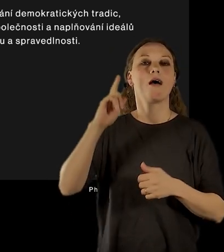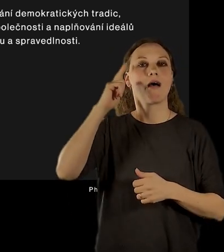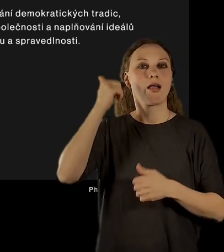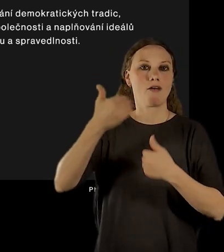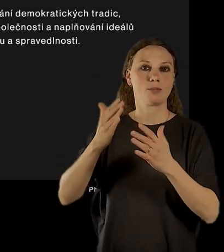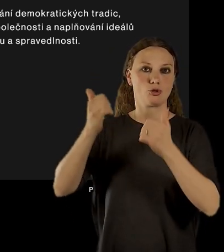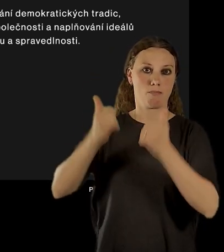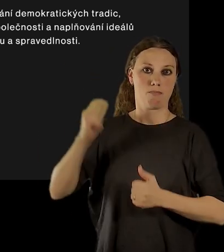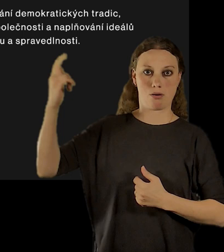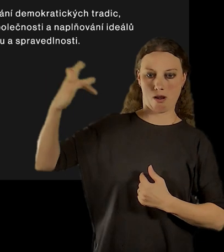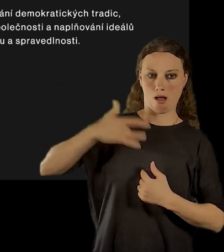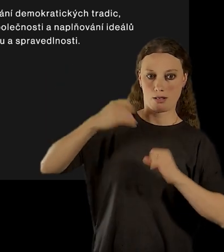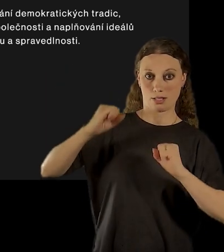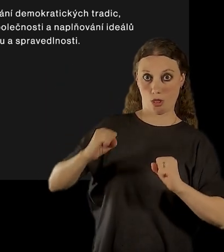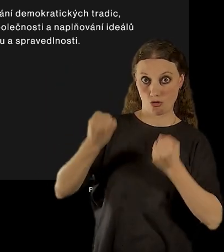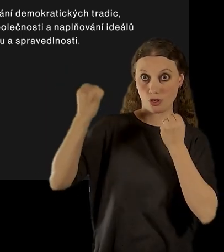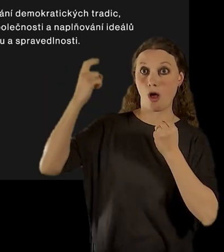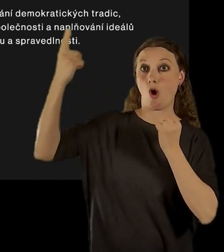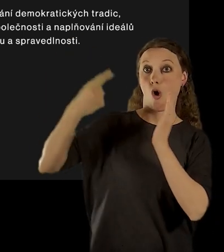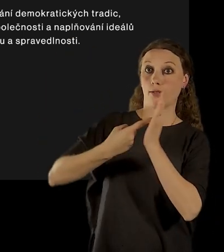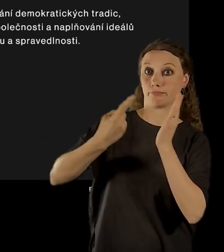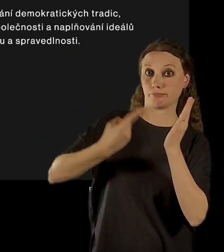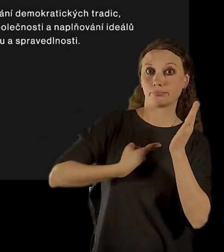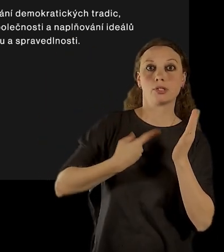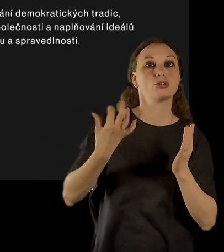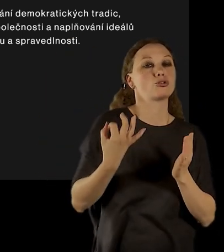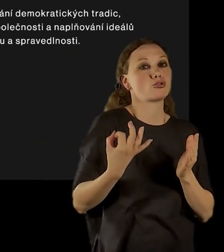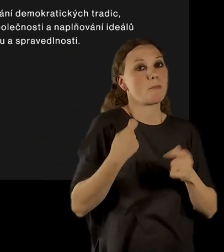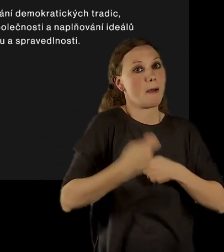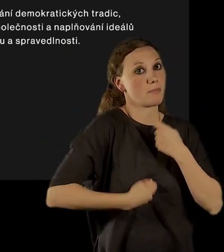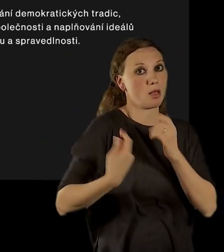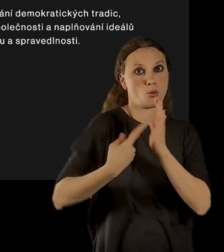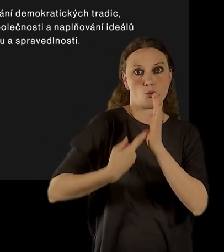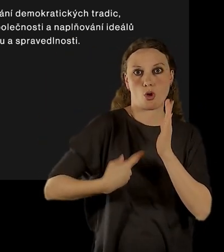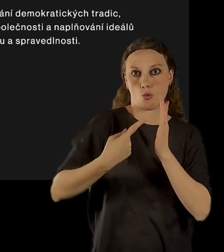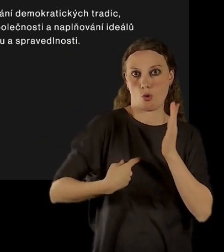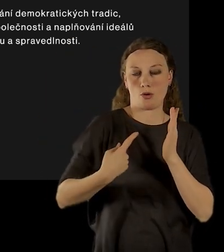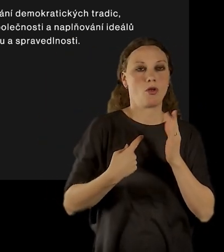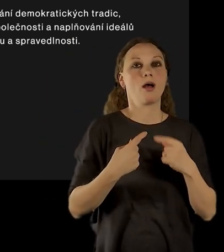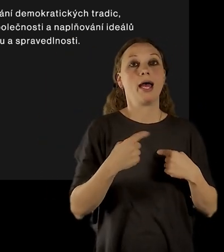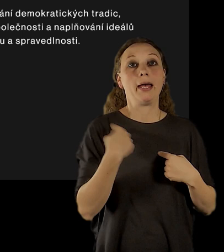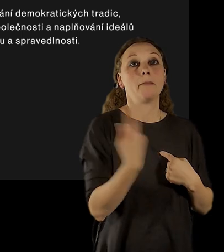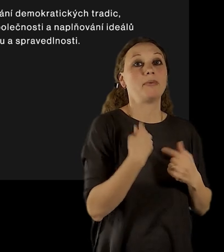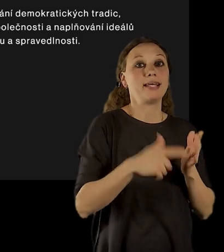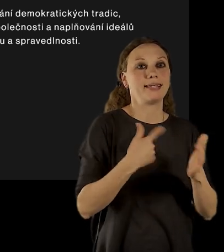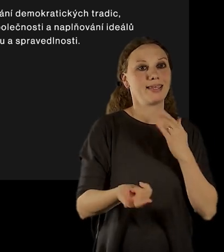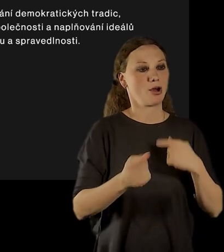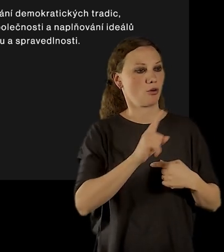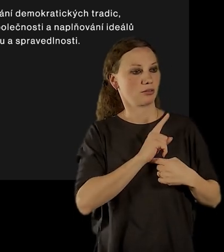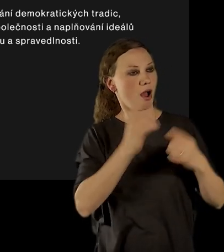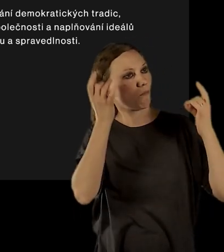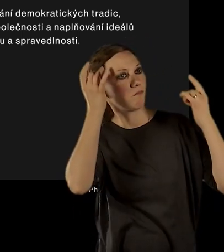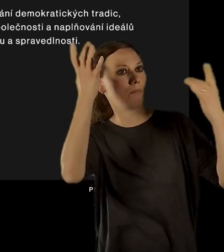jasně definuje úkoly. Nejsme tedy nějakým, řekněme, občanským spolkem, který by si ty úkoly kladl sám.